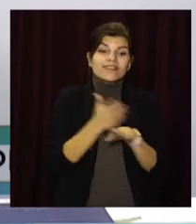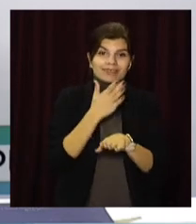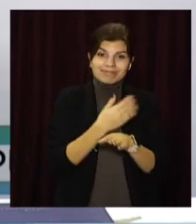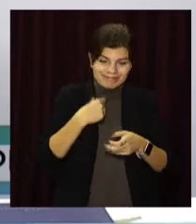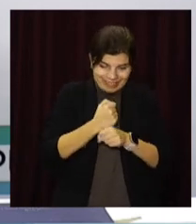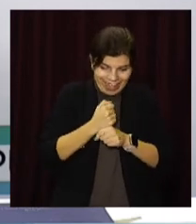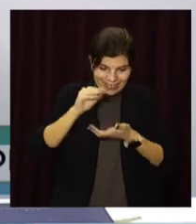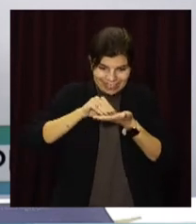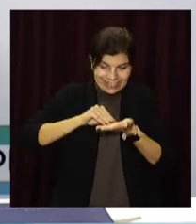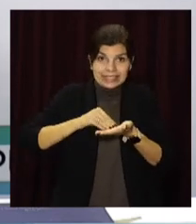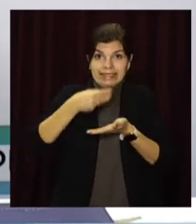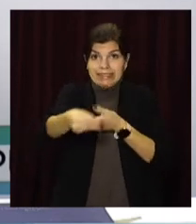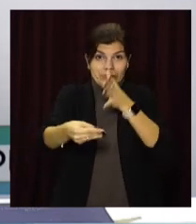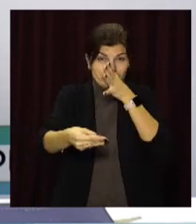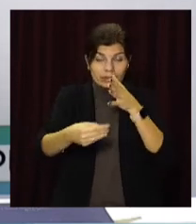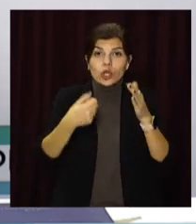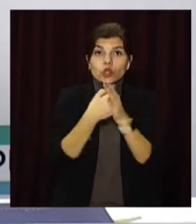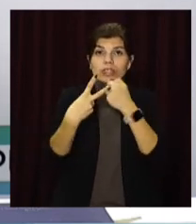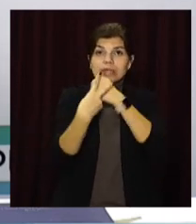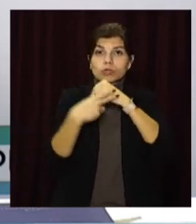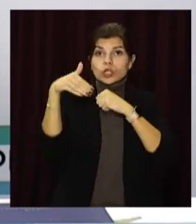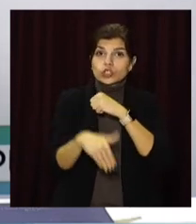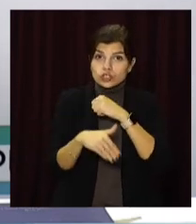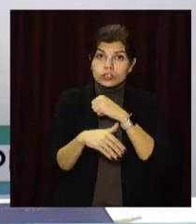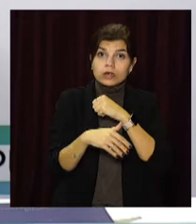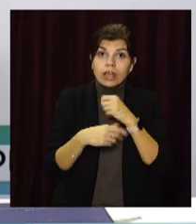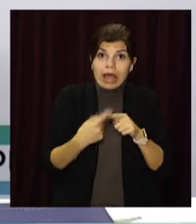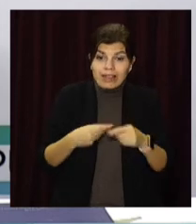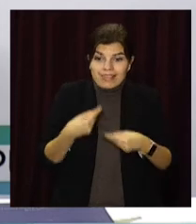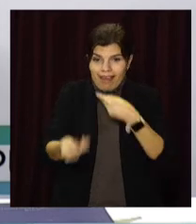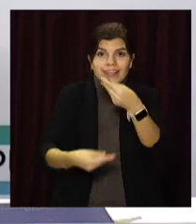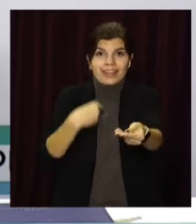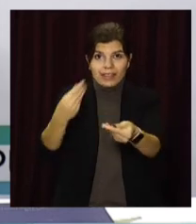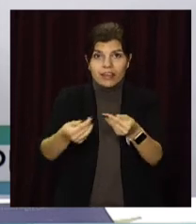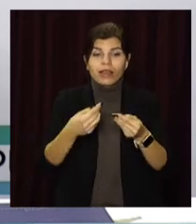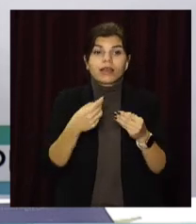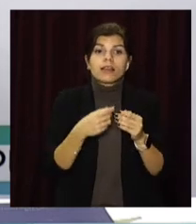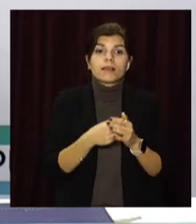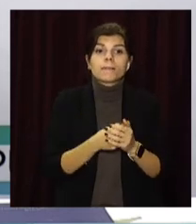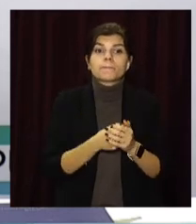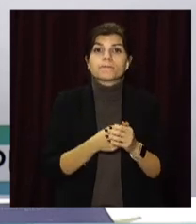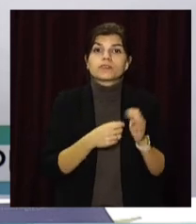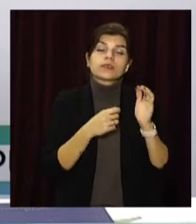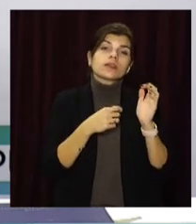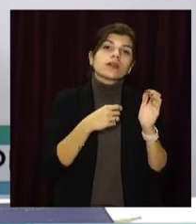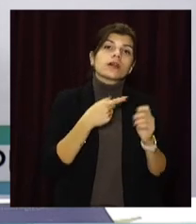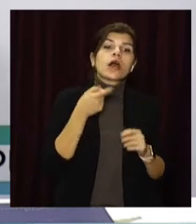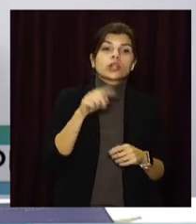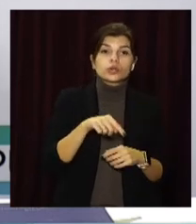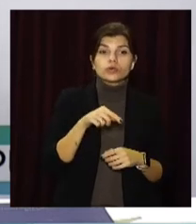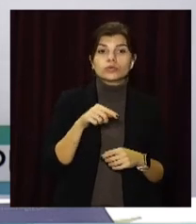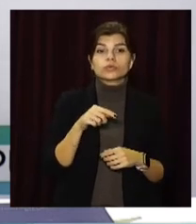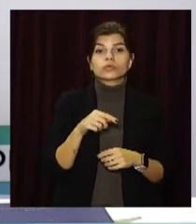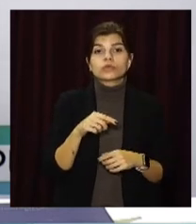17 тисяч гривень. Для тих, хто надає такі довідки – це 850 гривень. Також, що за той,